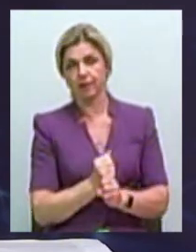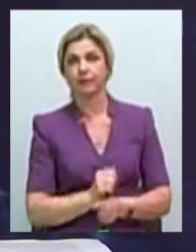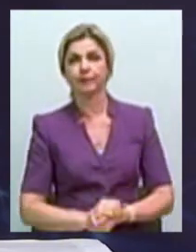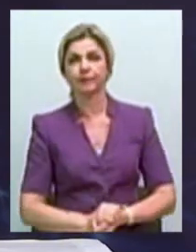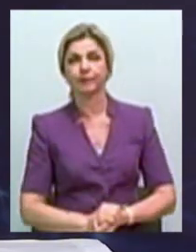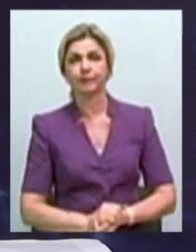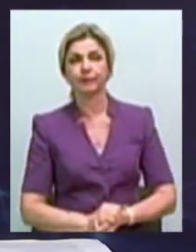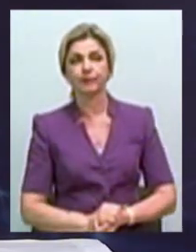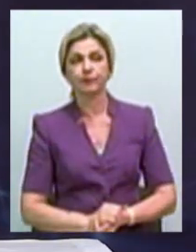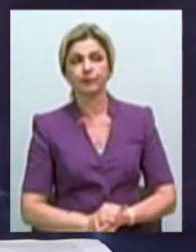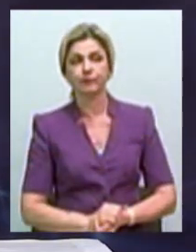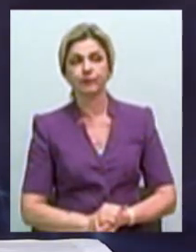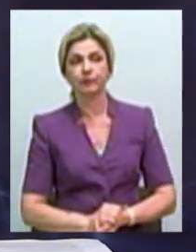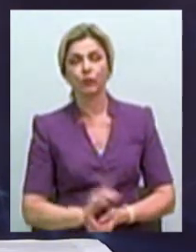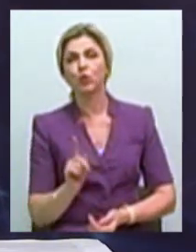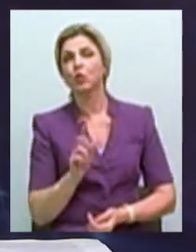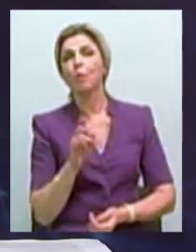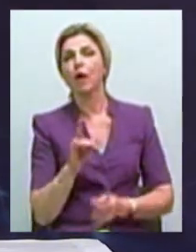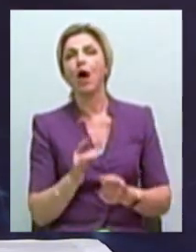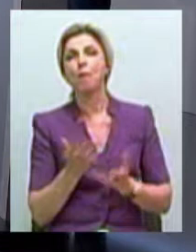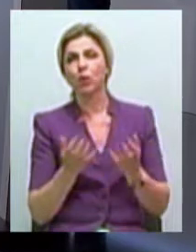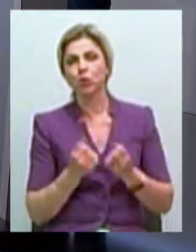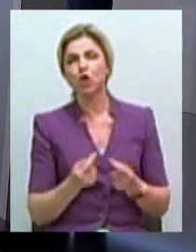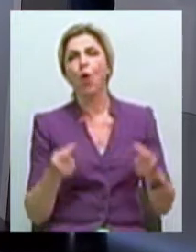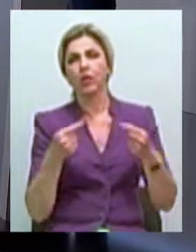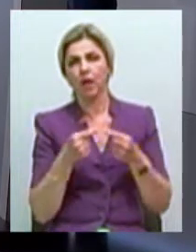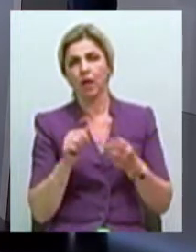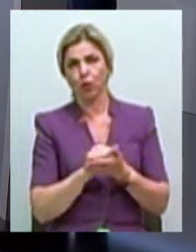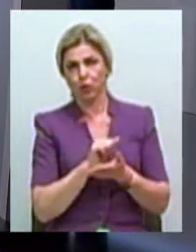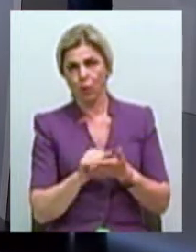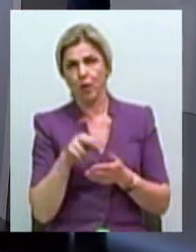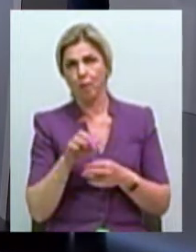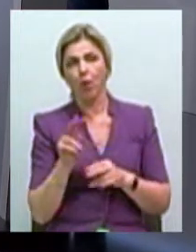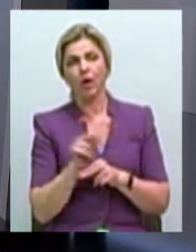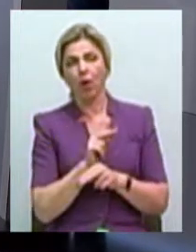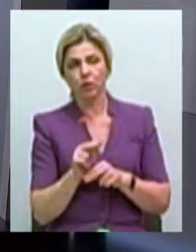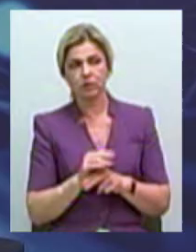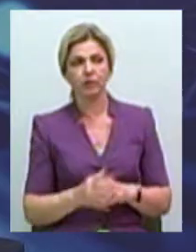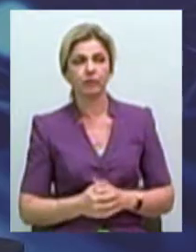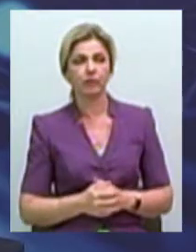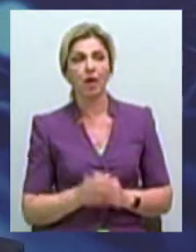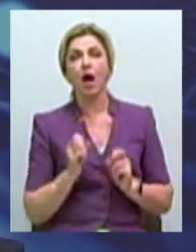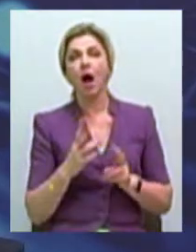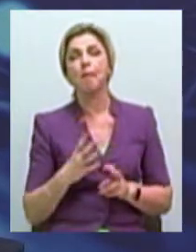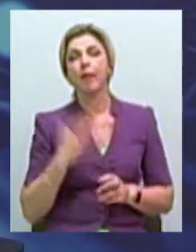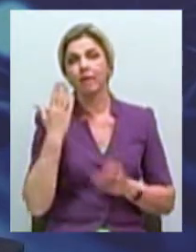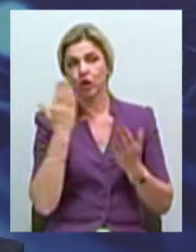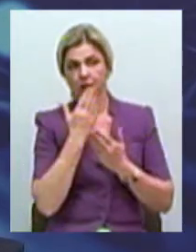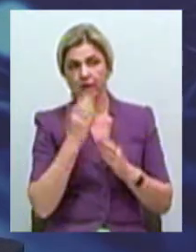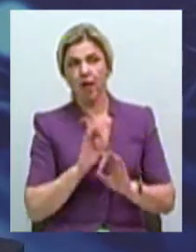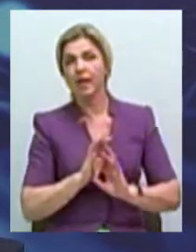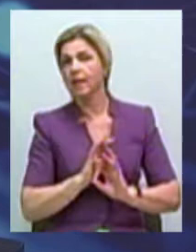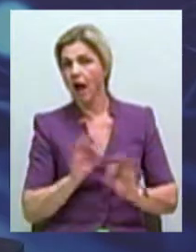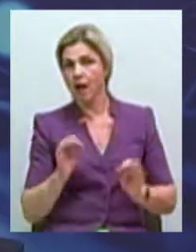получить конкретну проєктно-сметну документацию по реконструкції. Тобто колишній кінотеатр «Іскра» ідеально